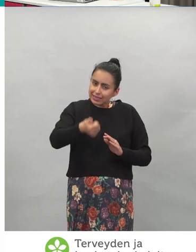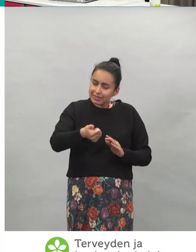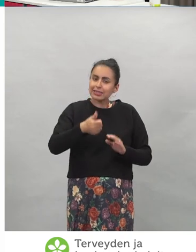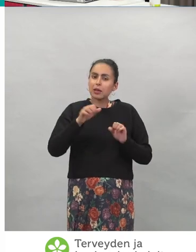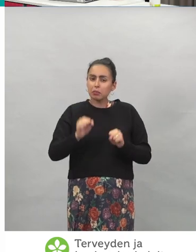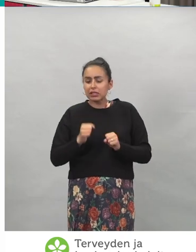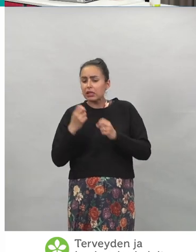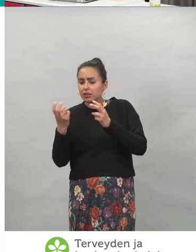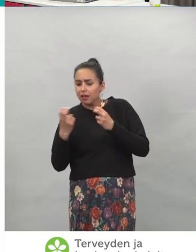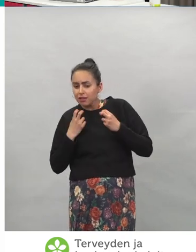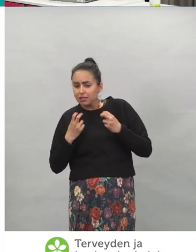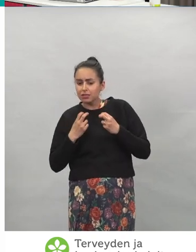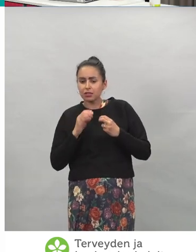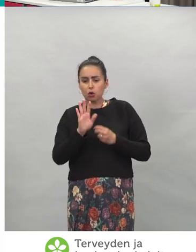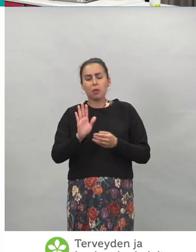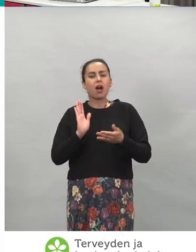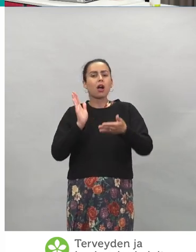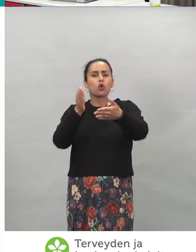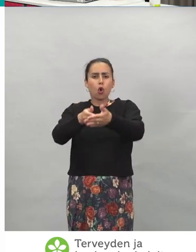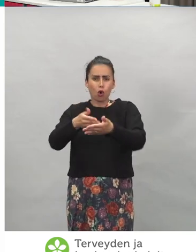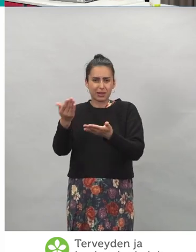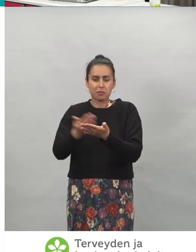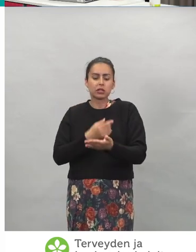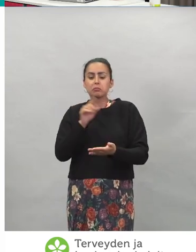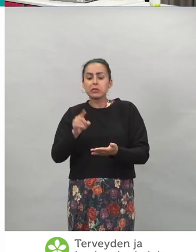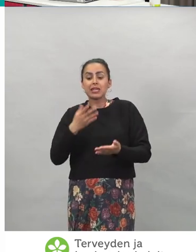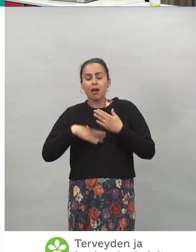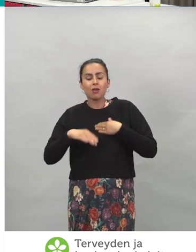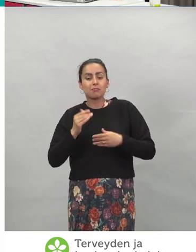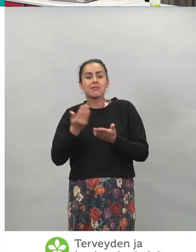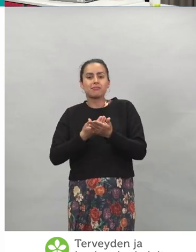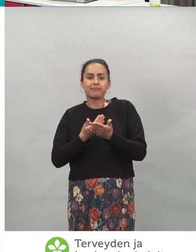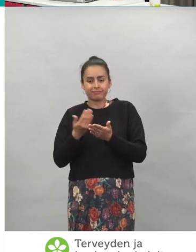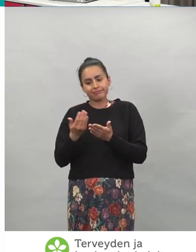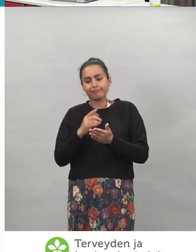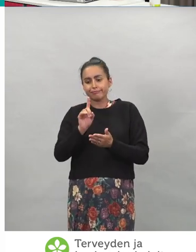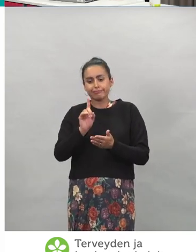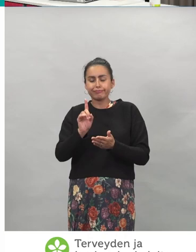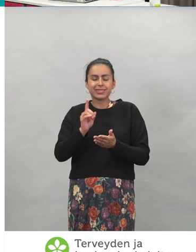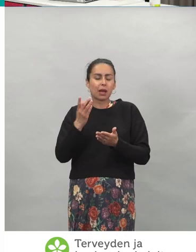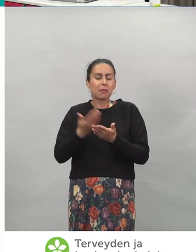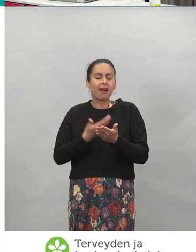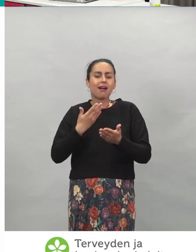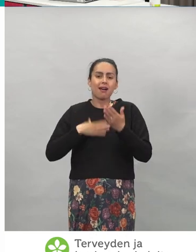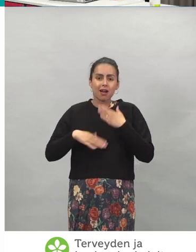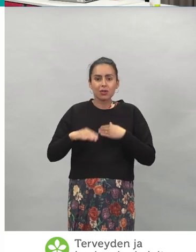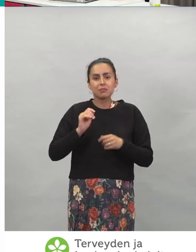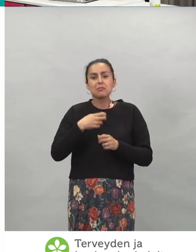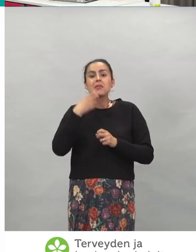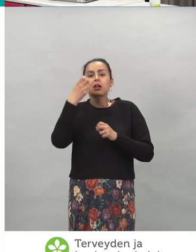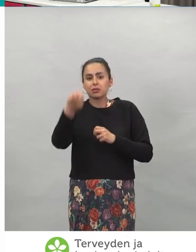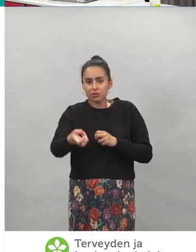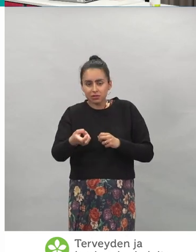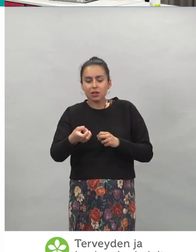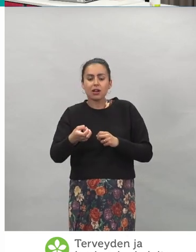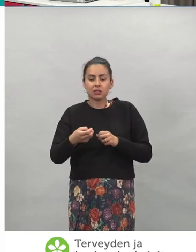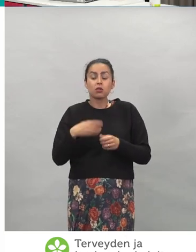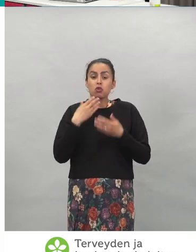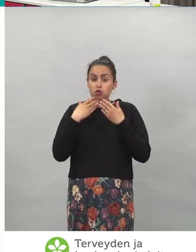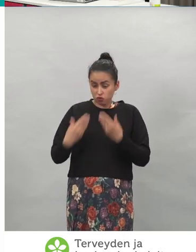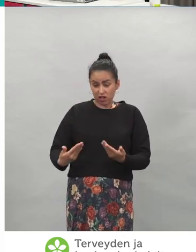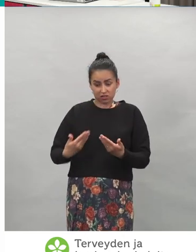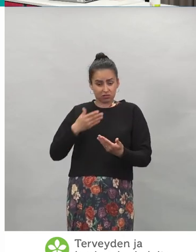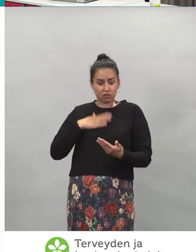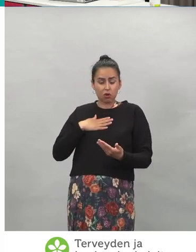että hyväksyykö se kohdemaan tämän todistuksen, joka on tämä meidän Suomen kansallinen